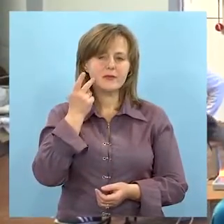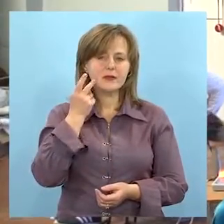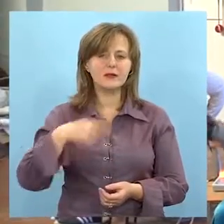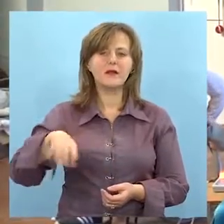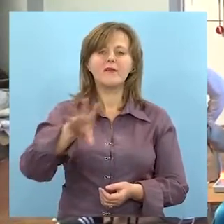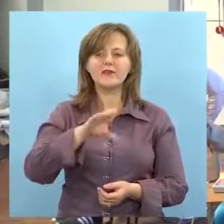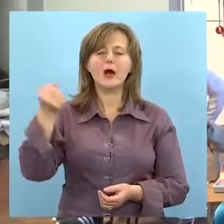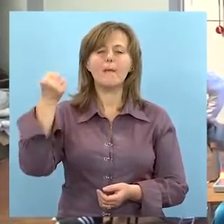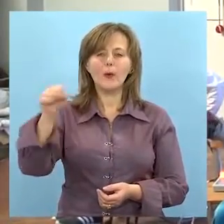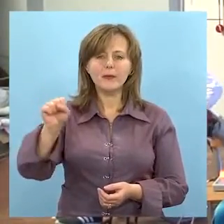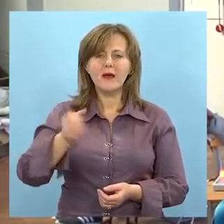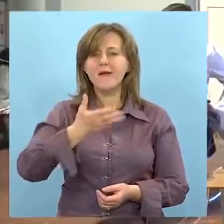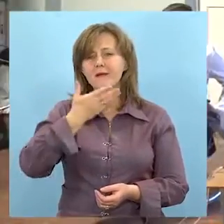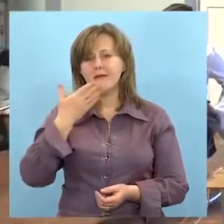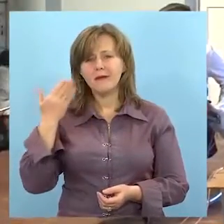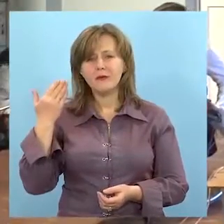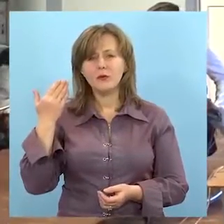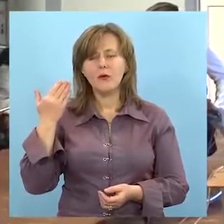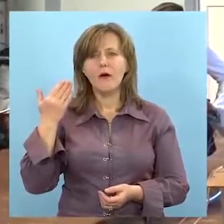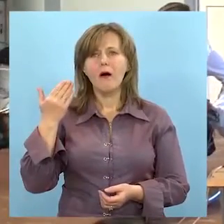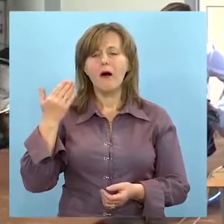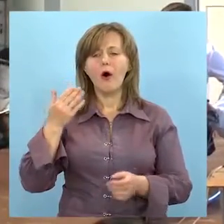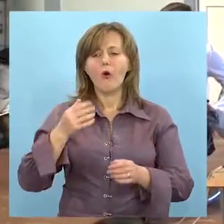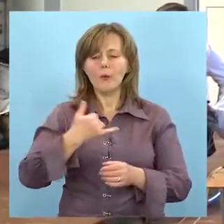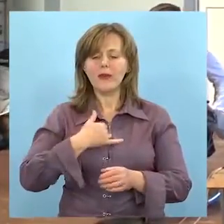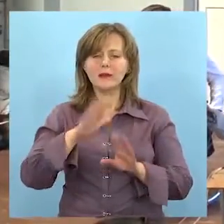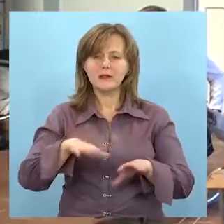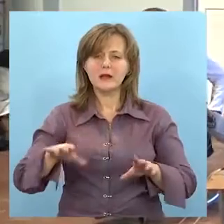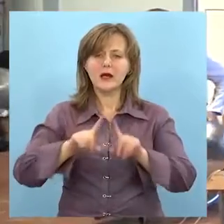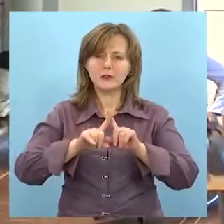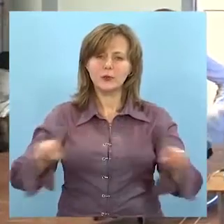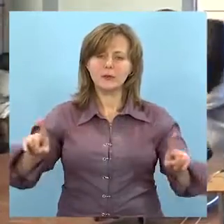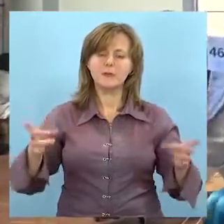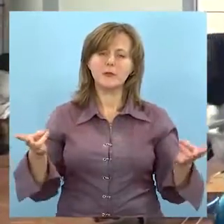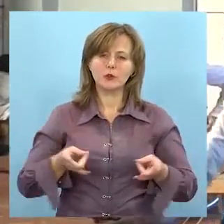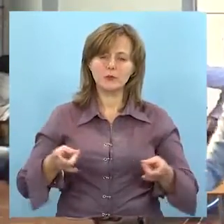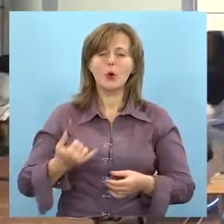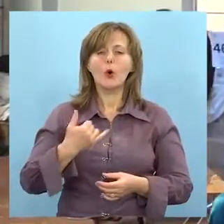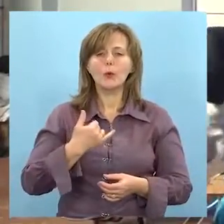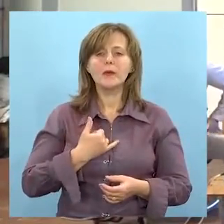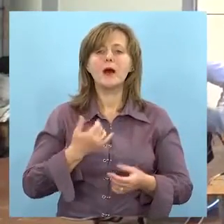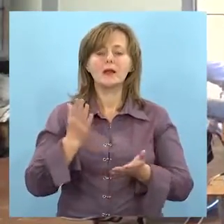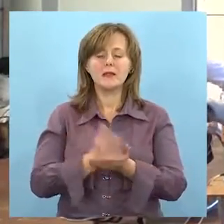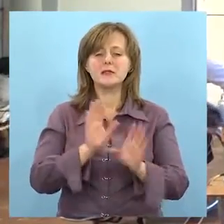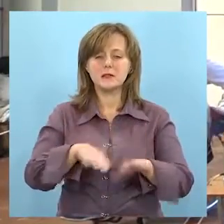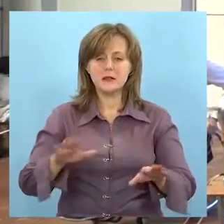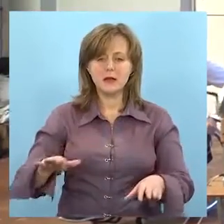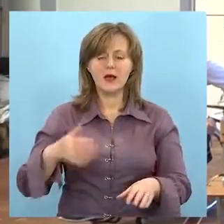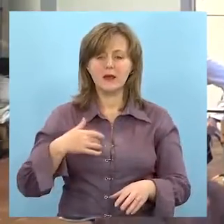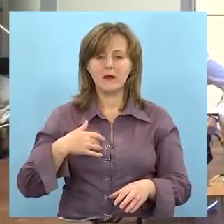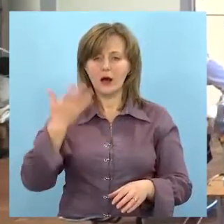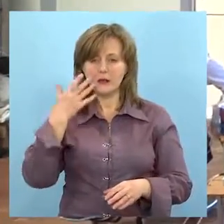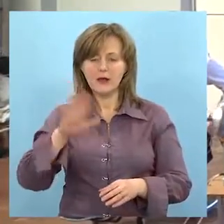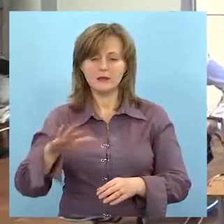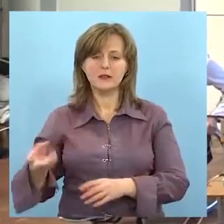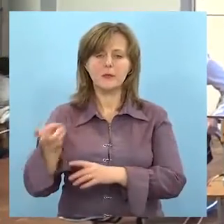Ось так завжди, всіх побідуть. У мене тут немає особливі потребності. У мене спортсмени. У мене одразу, як тільки приходять, я завжди кажу,